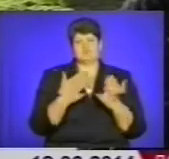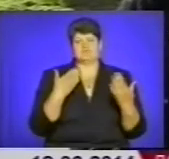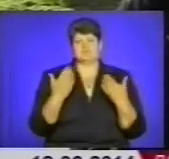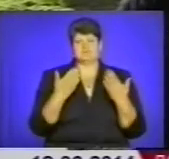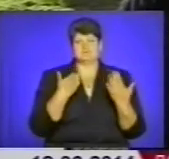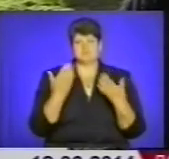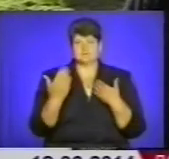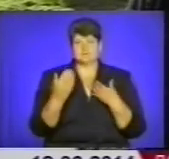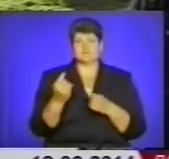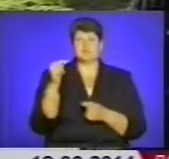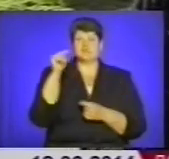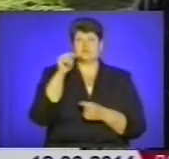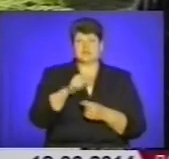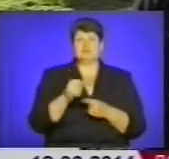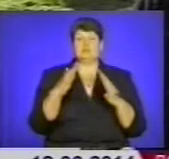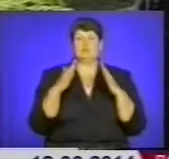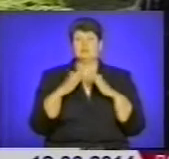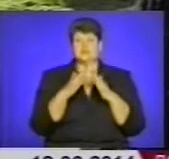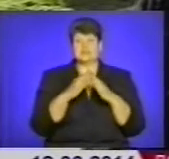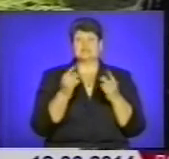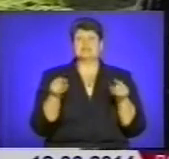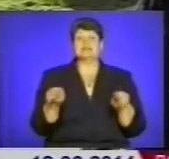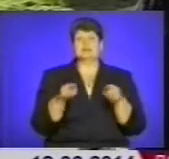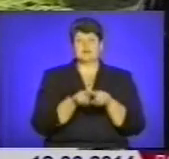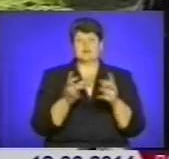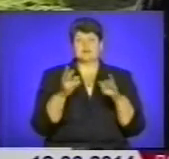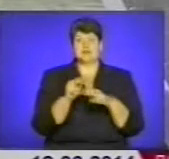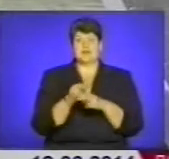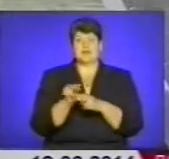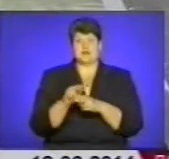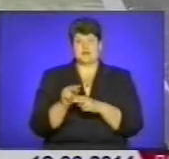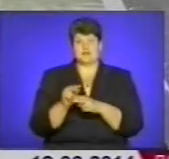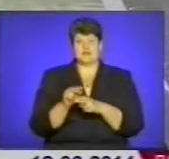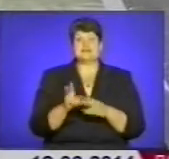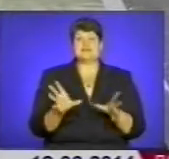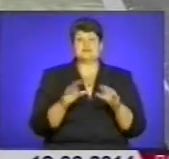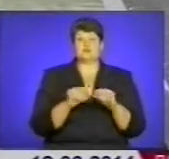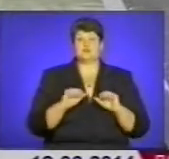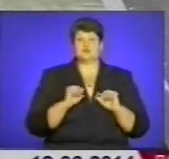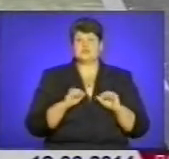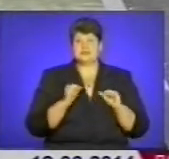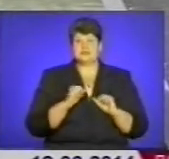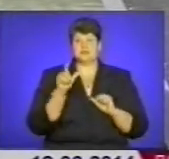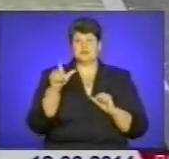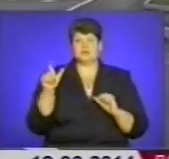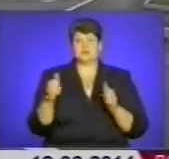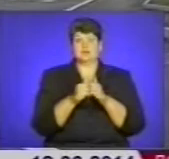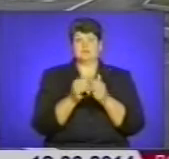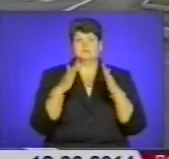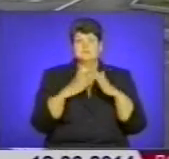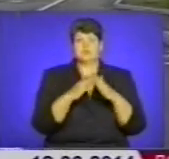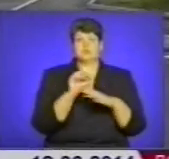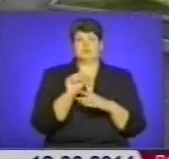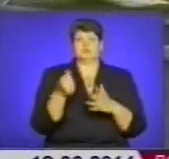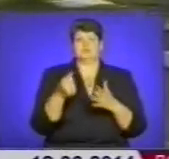що такі будинки вже теж треба трошки їх лікувати. Спільними зусиллями мешканці прилеглих до дороги будинків таки